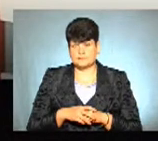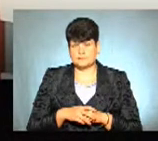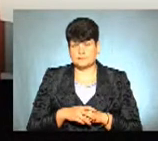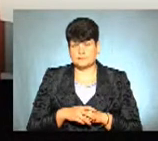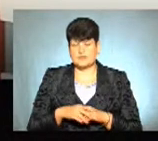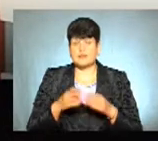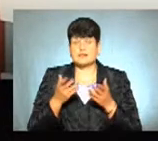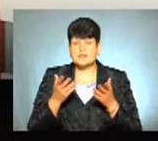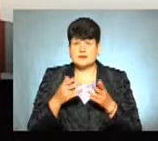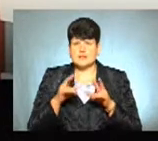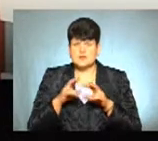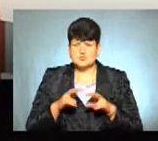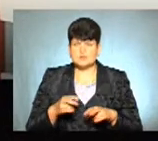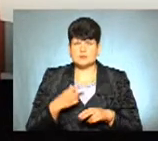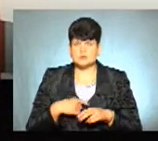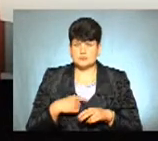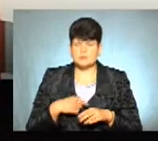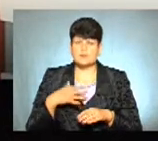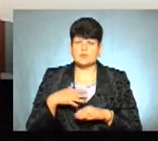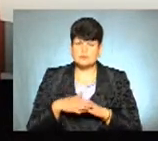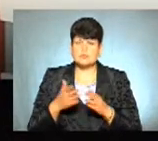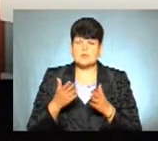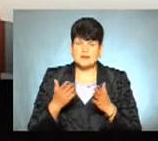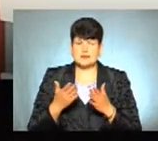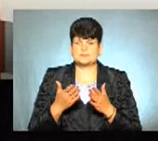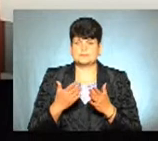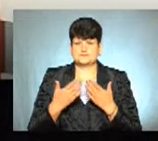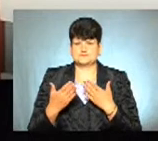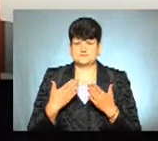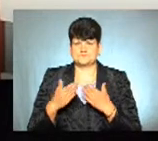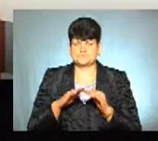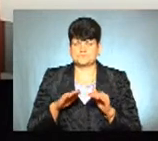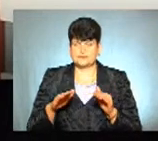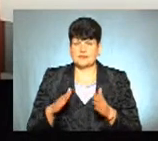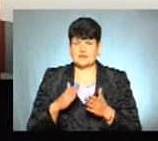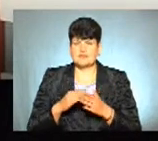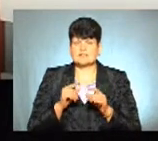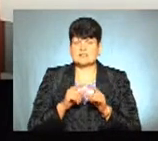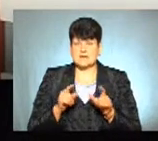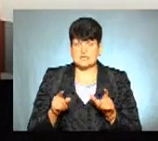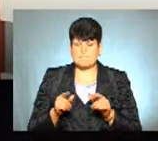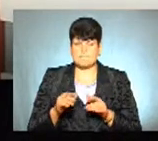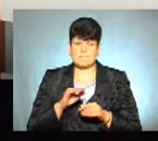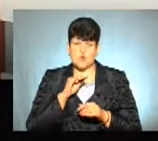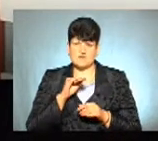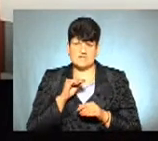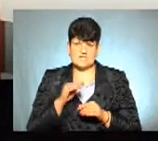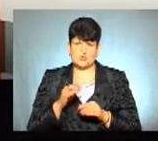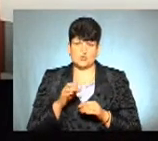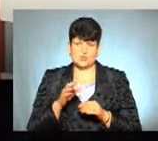аналізуючи для себе, ми розуміємо, який контентген учнів йде у заклади професійної освіти.